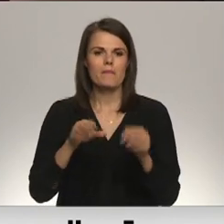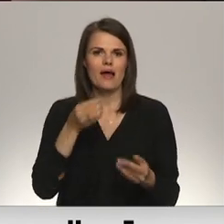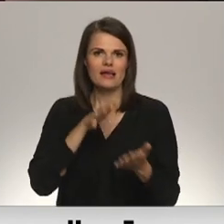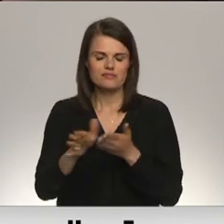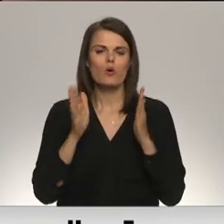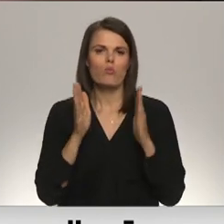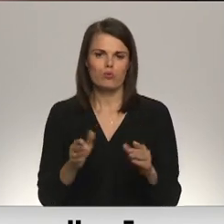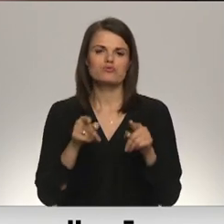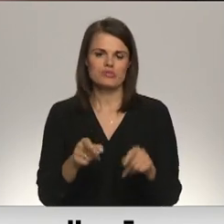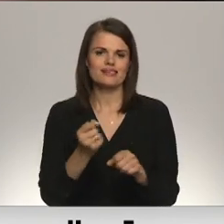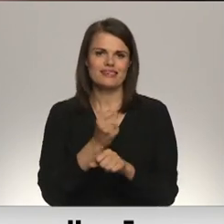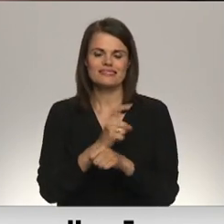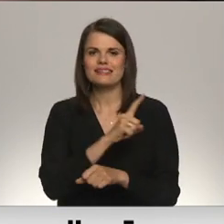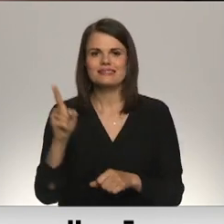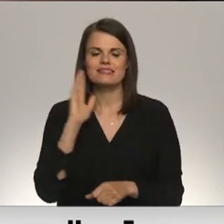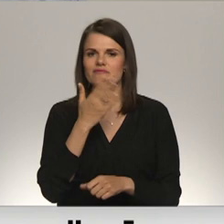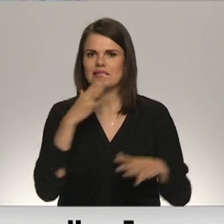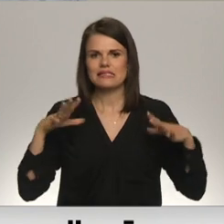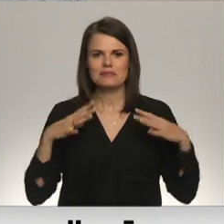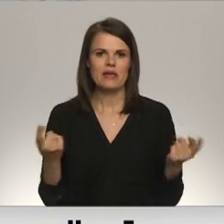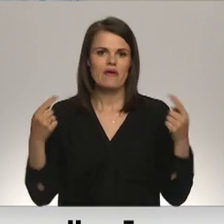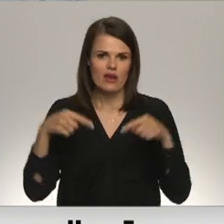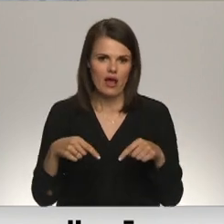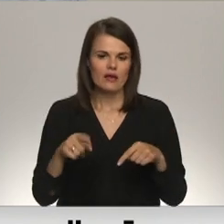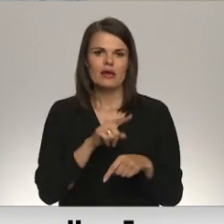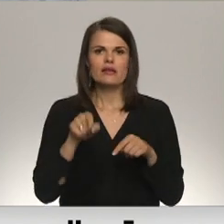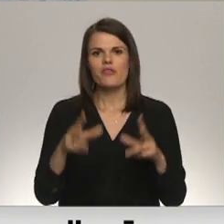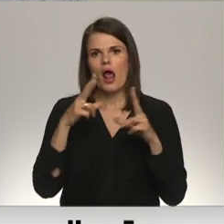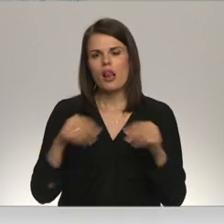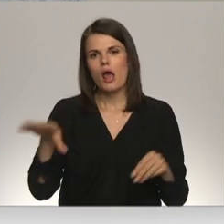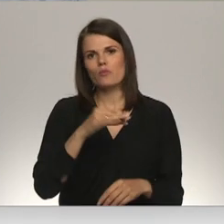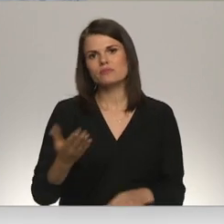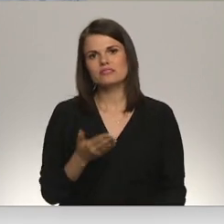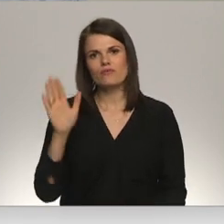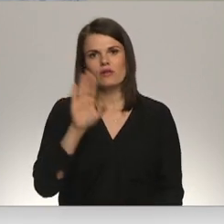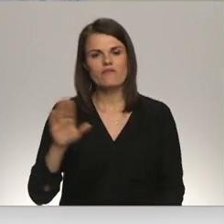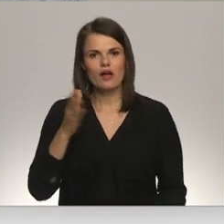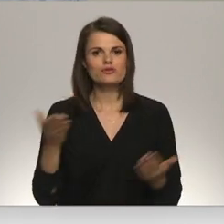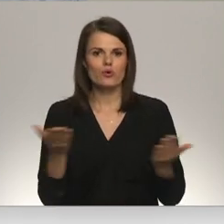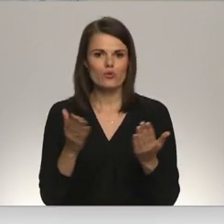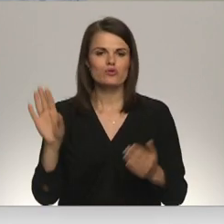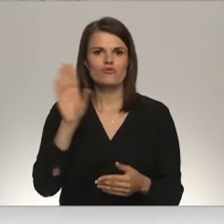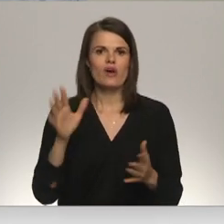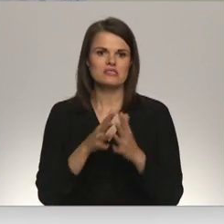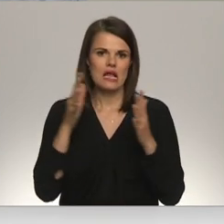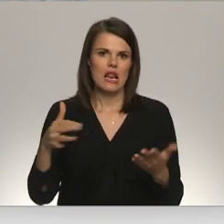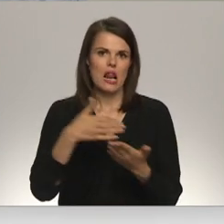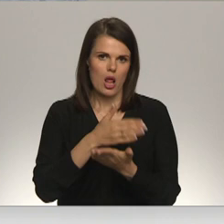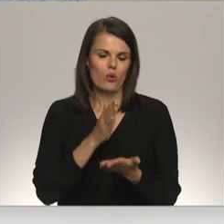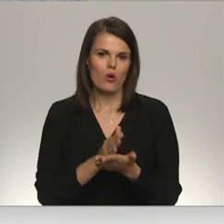tas tiks izdarīts līdz vasaras brīvlaikam. Ir tā laima dzīvot mums tādā valstī, kur valsts jau lielāko daļu